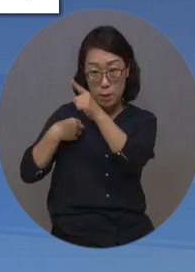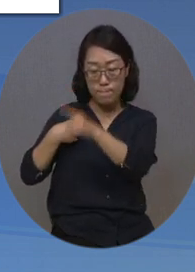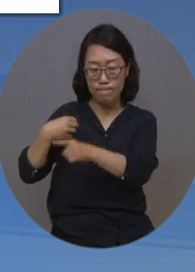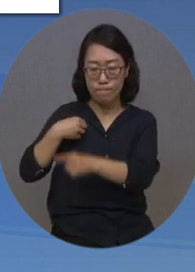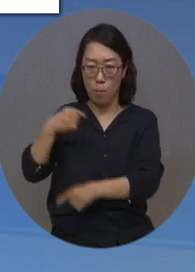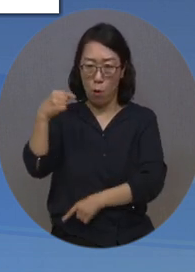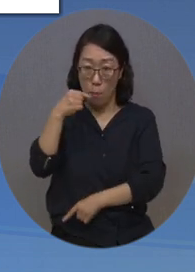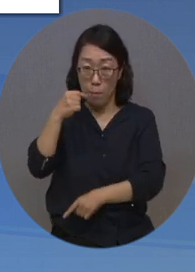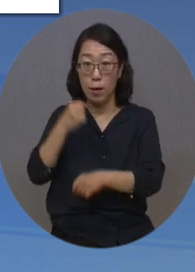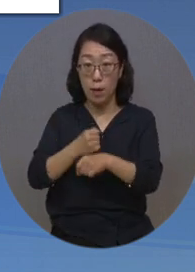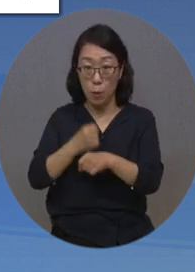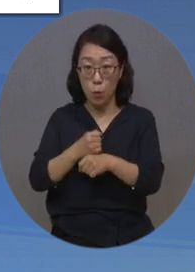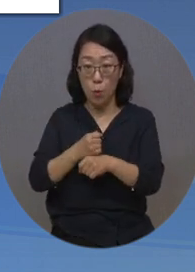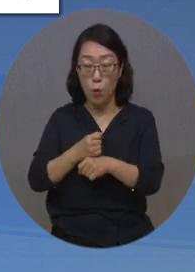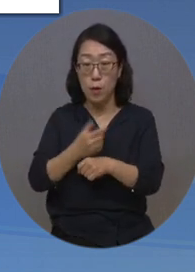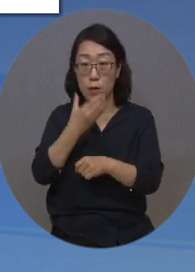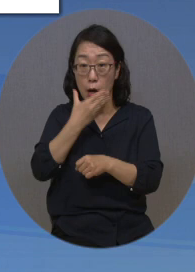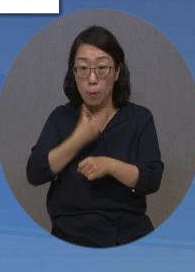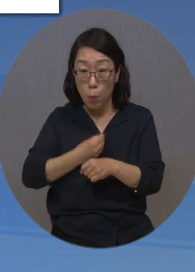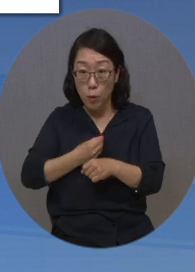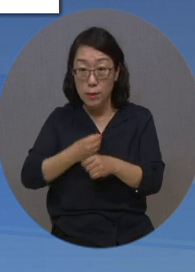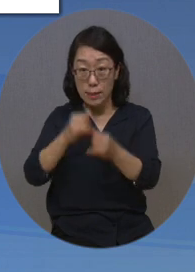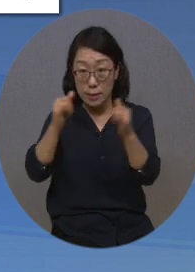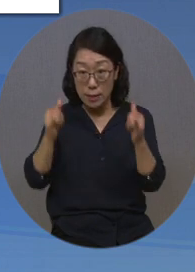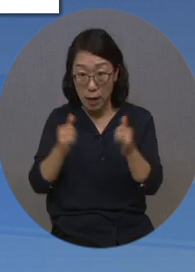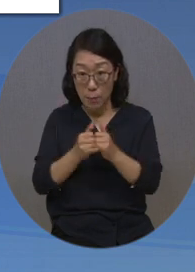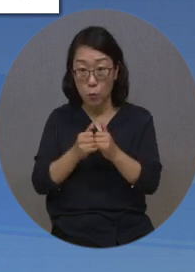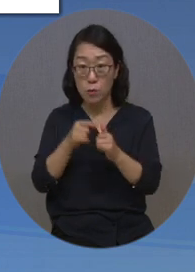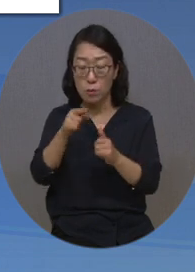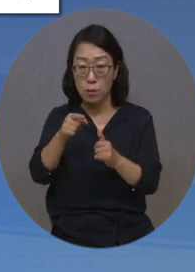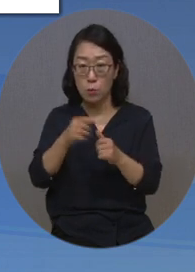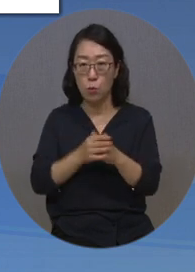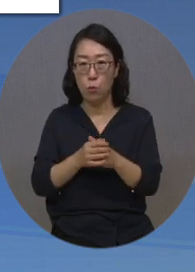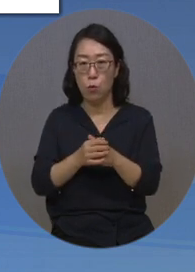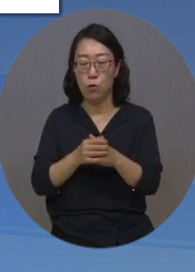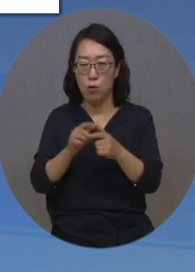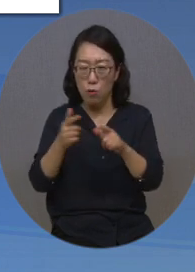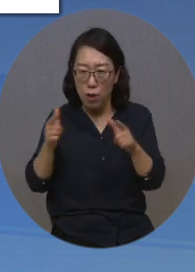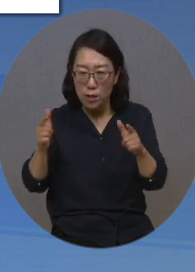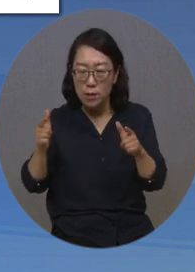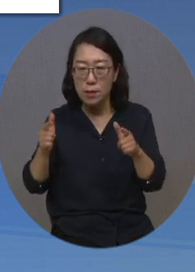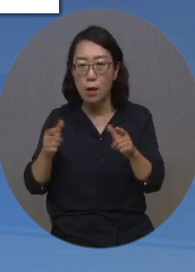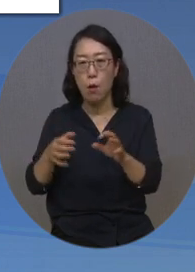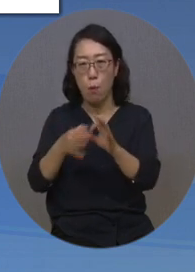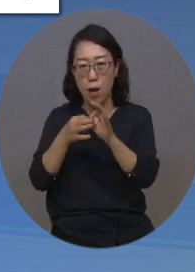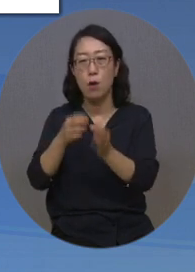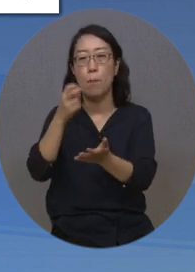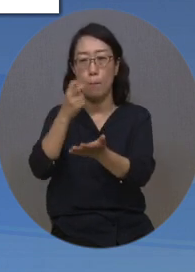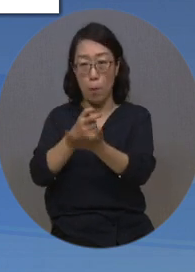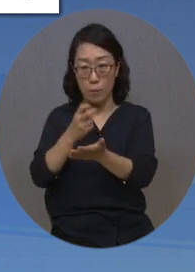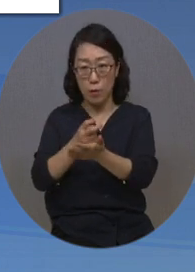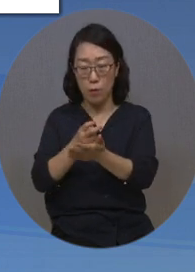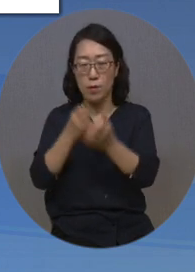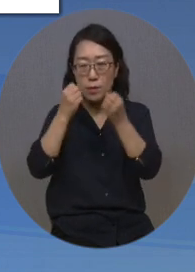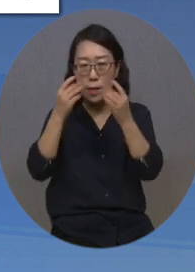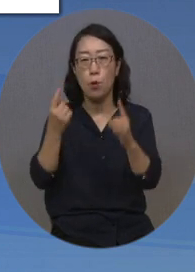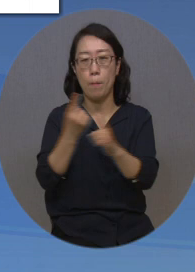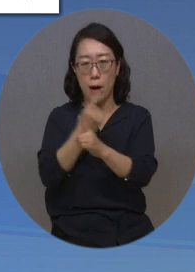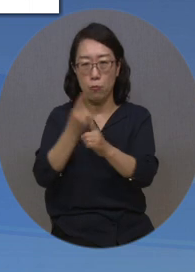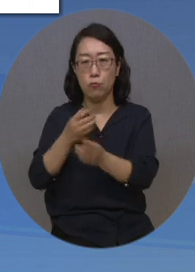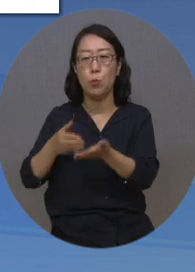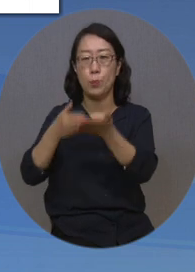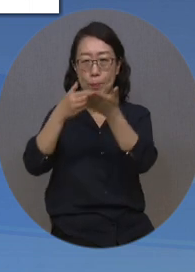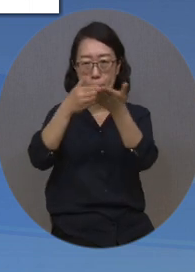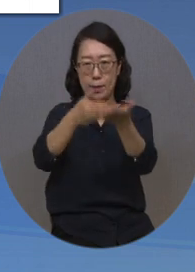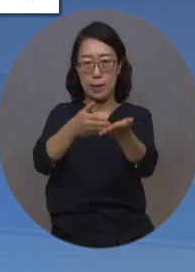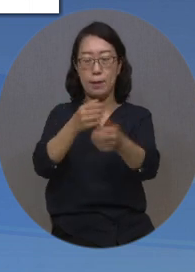사회복지 업무를 수행한 공무원의 재취업 제한을 강화하는 관련 법령과 지침을 개정토록 권고했습니다.